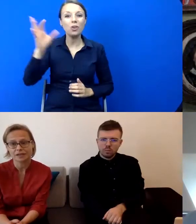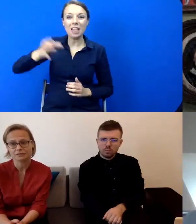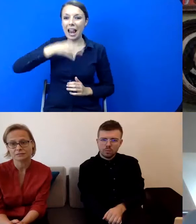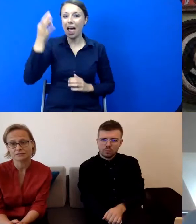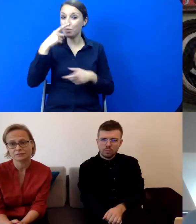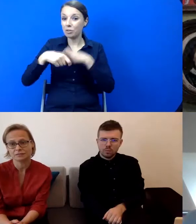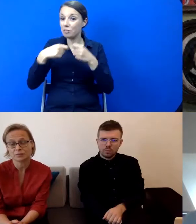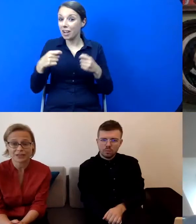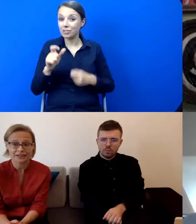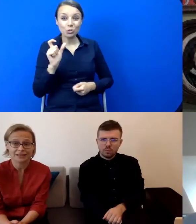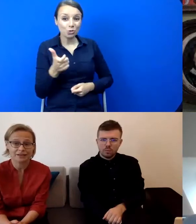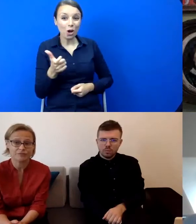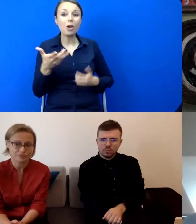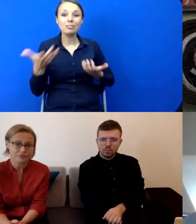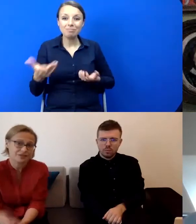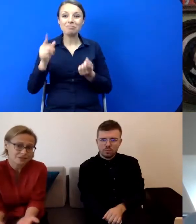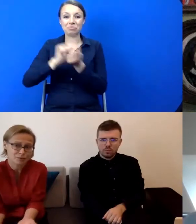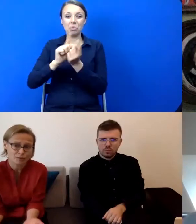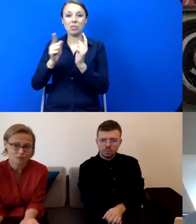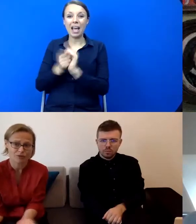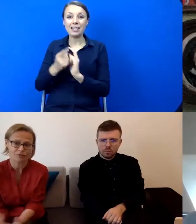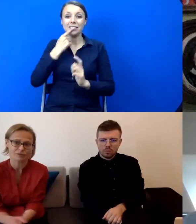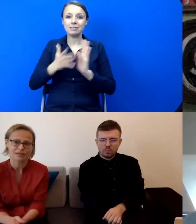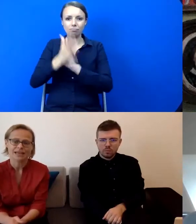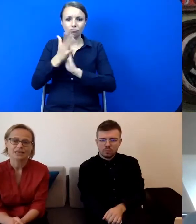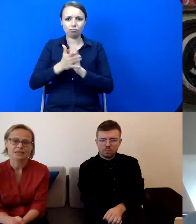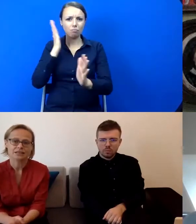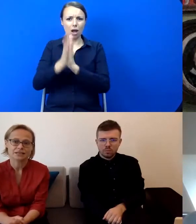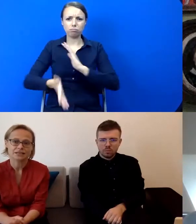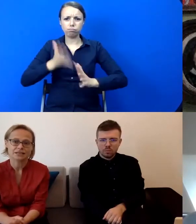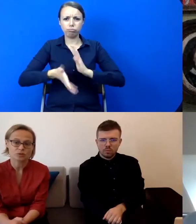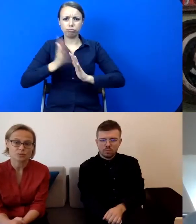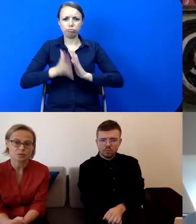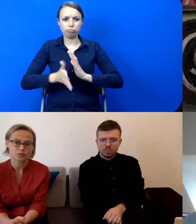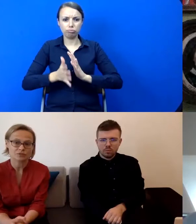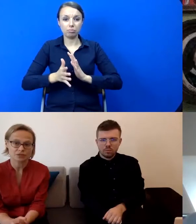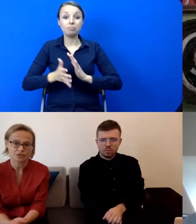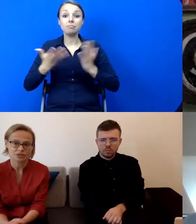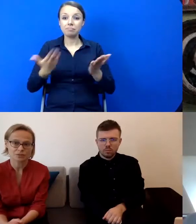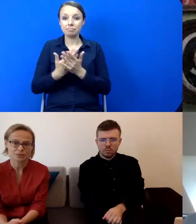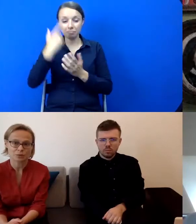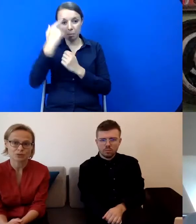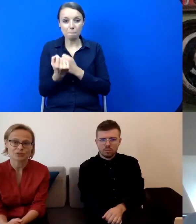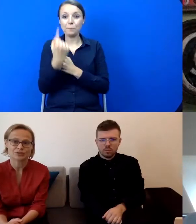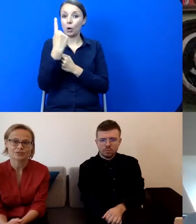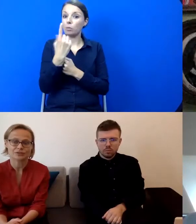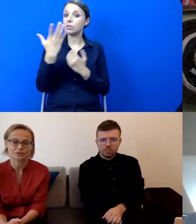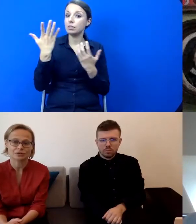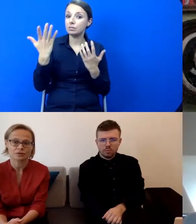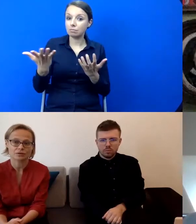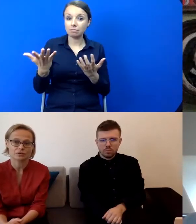naprawdę spotkanie w języku migowym. I tak zrodził się też pomysł właśnie, żeby zaprosić